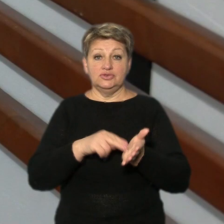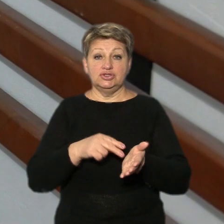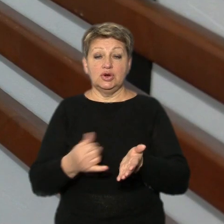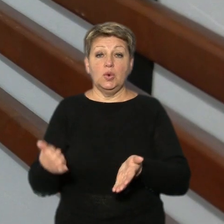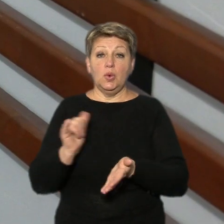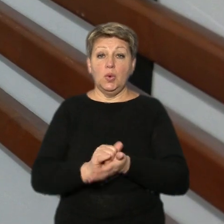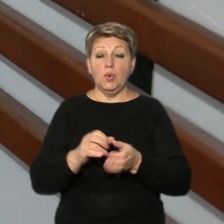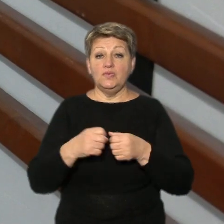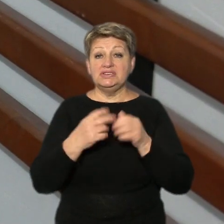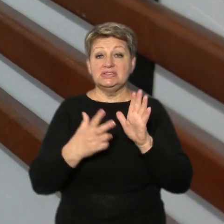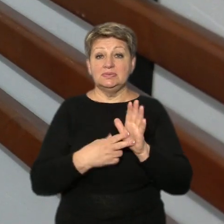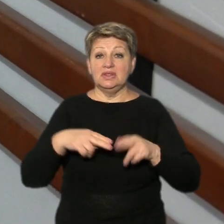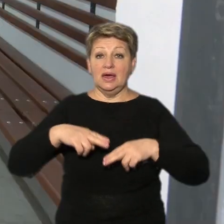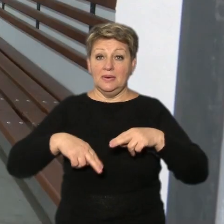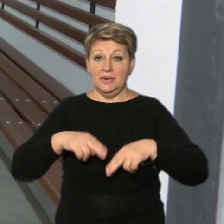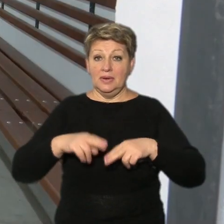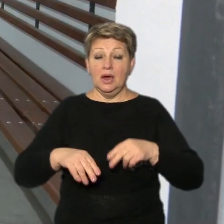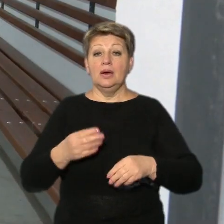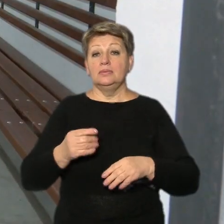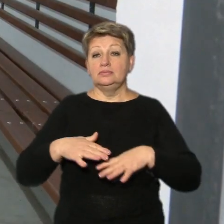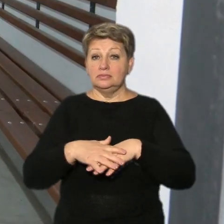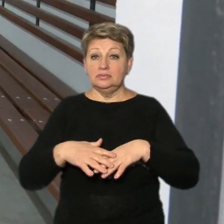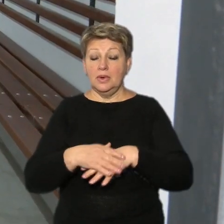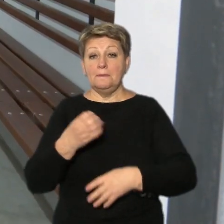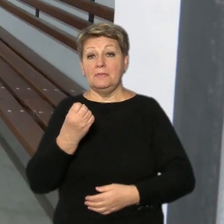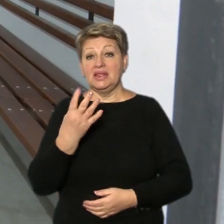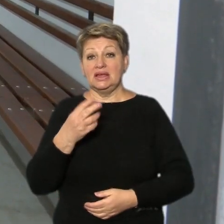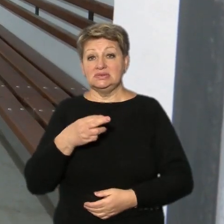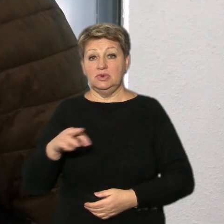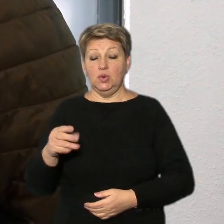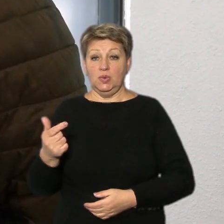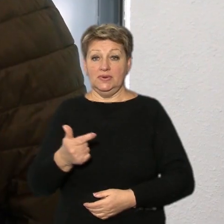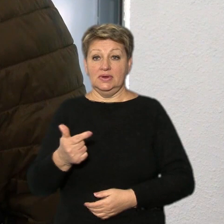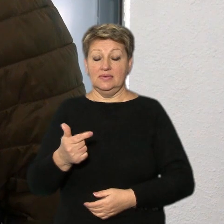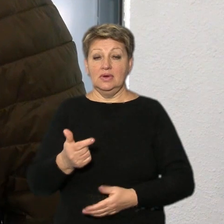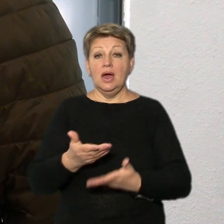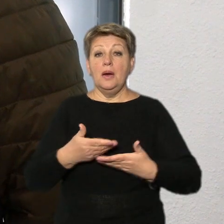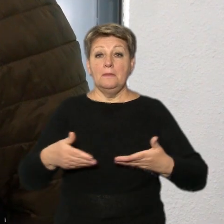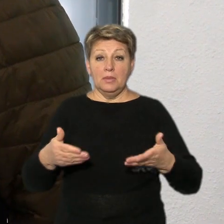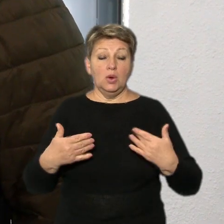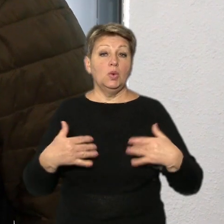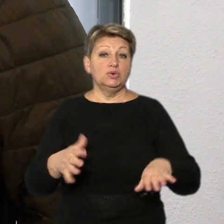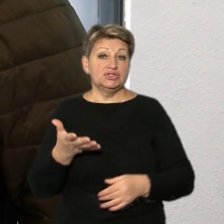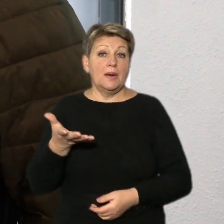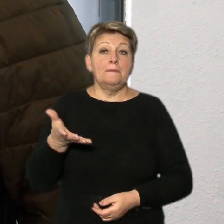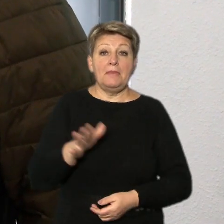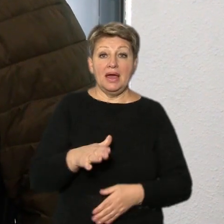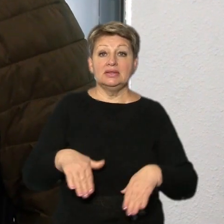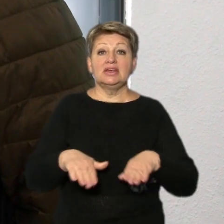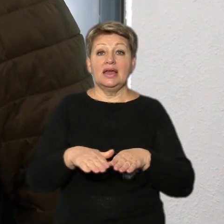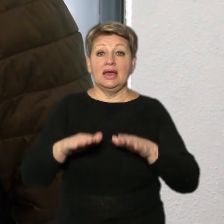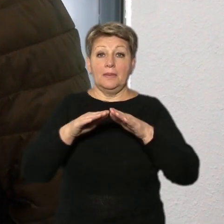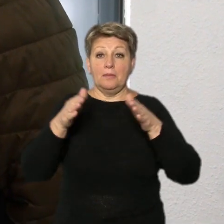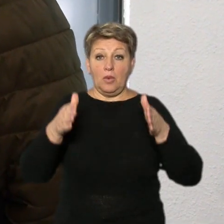18 споруд. Обійшлися вони бюджету міста в 15 мільйонів гривень. Ми вже п'ять таких модулів прийняли,